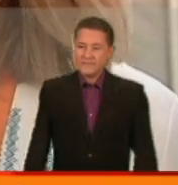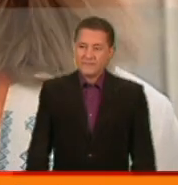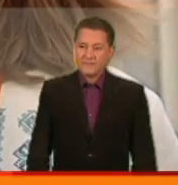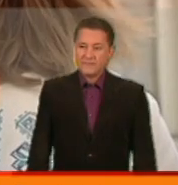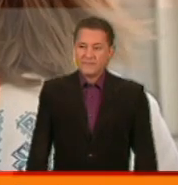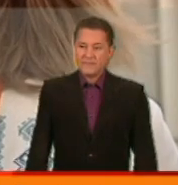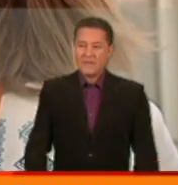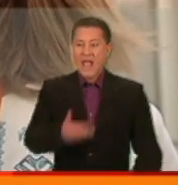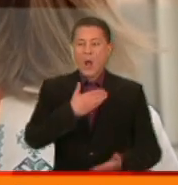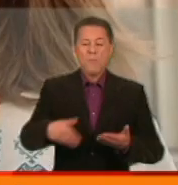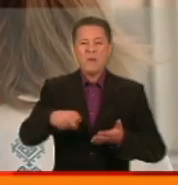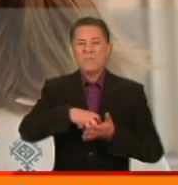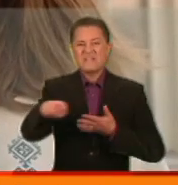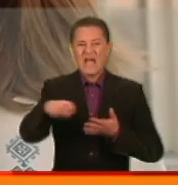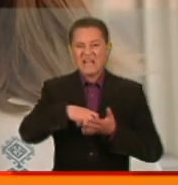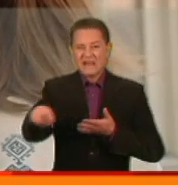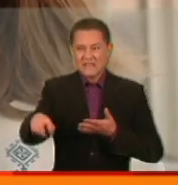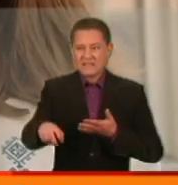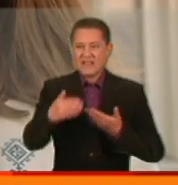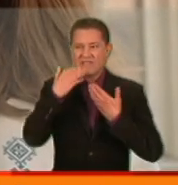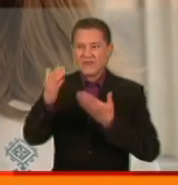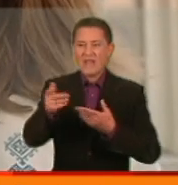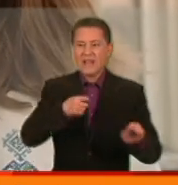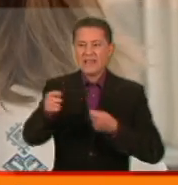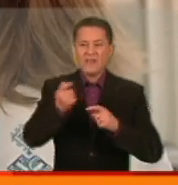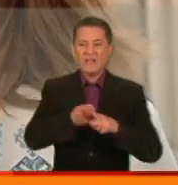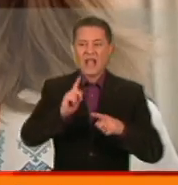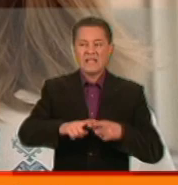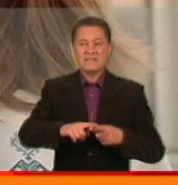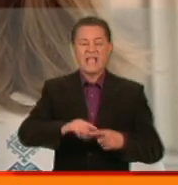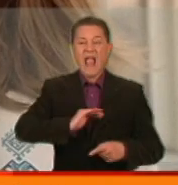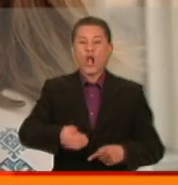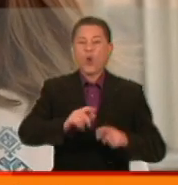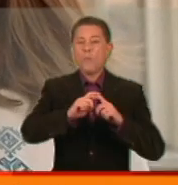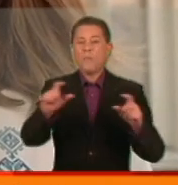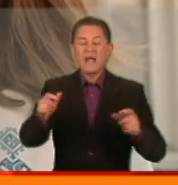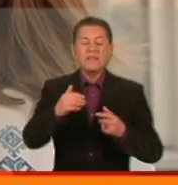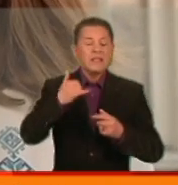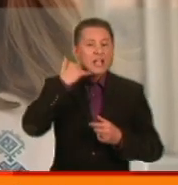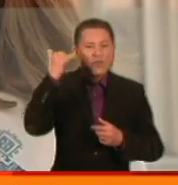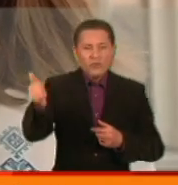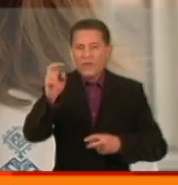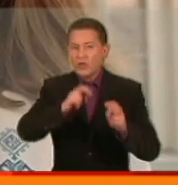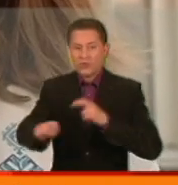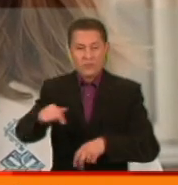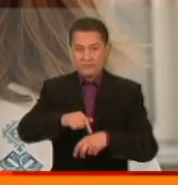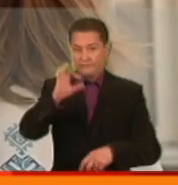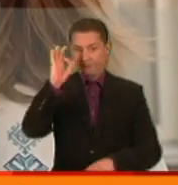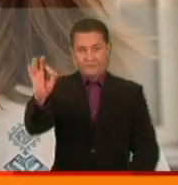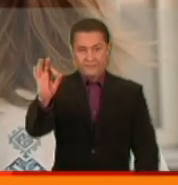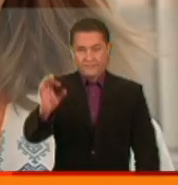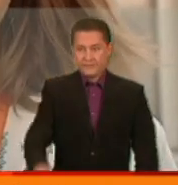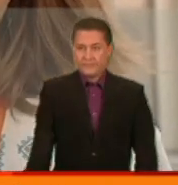Ми писали листи, ми зверталися до керівника цієї компанії, телефонували, шукали їх тут, але реакцію бачили.